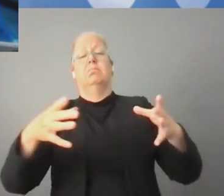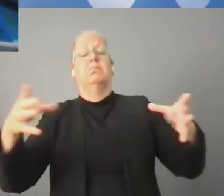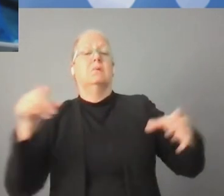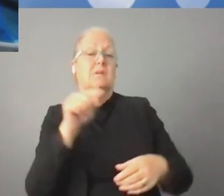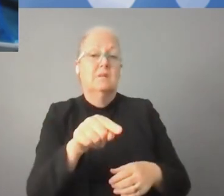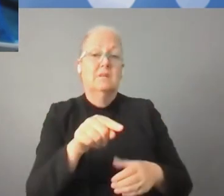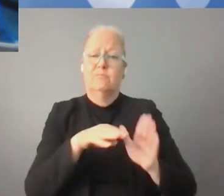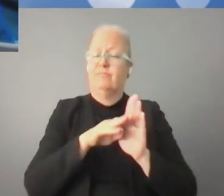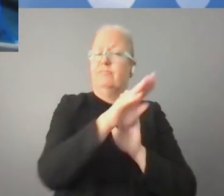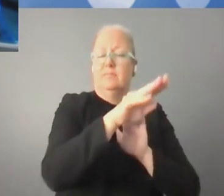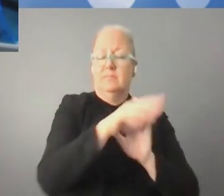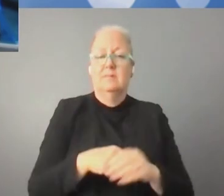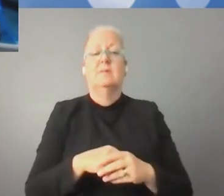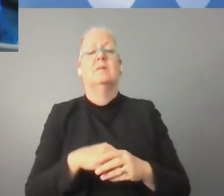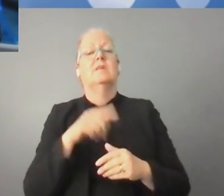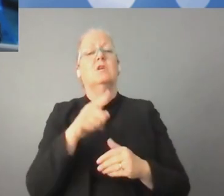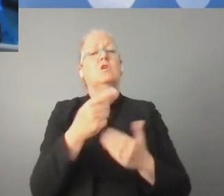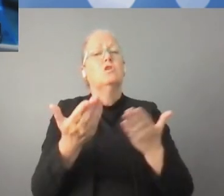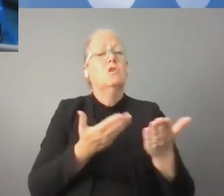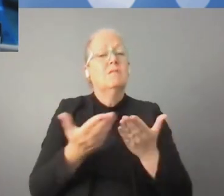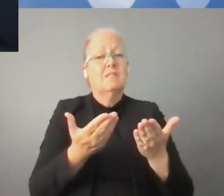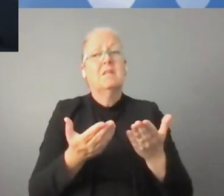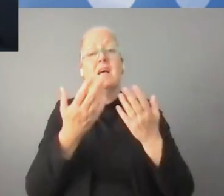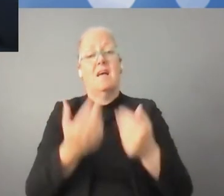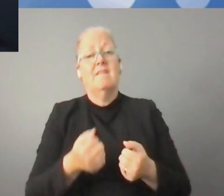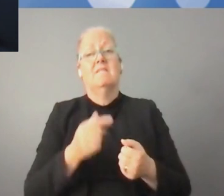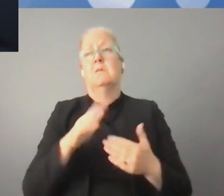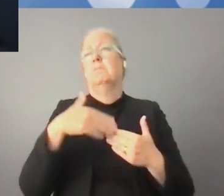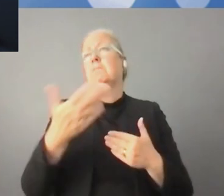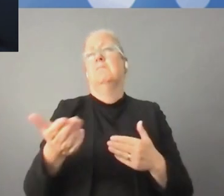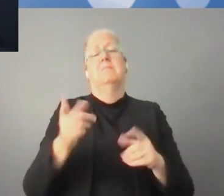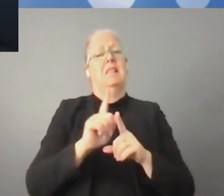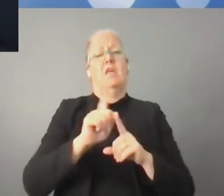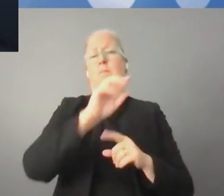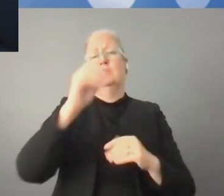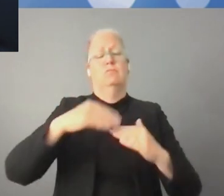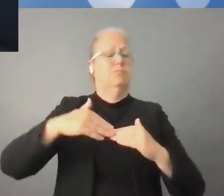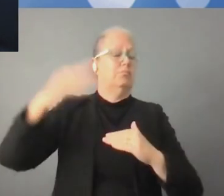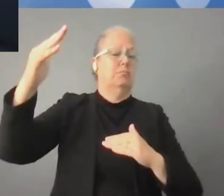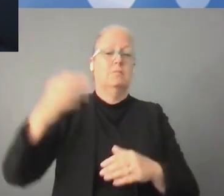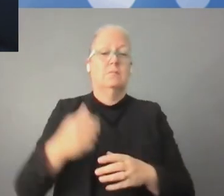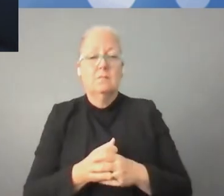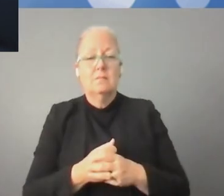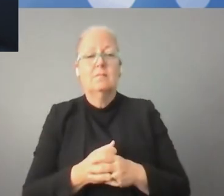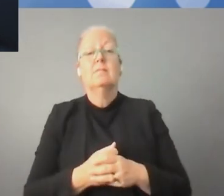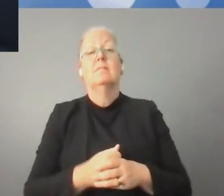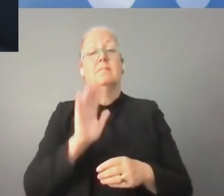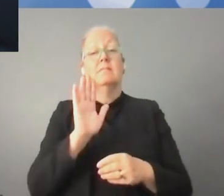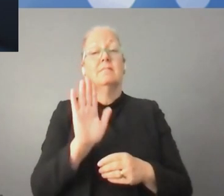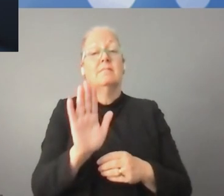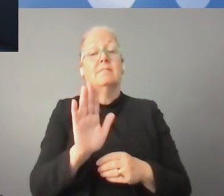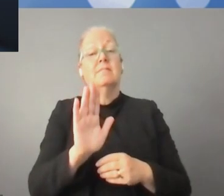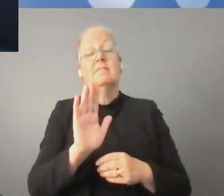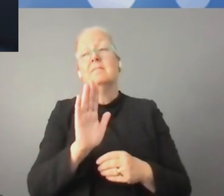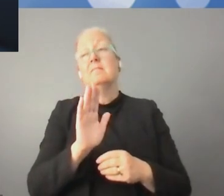هذا القطاع العلمي والتكنولوجي. نحن نصمم البرمجيات ونصدرها